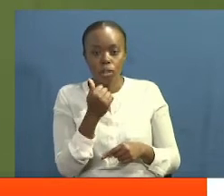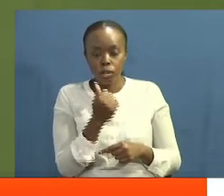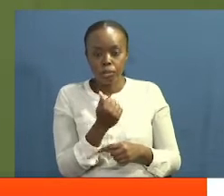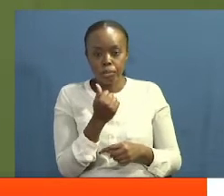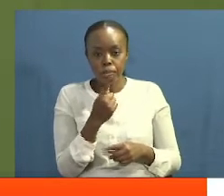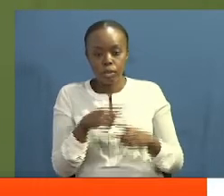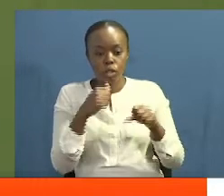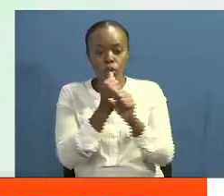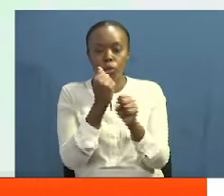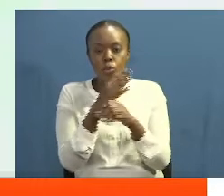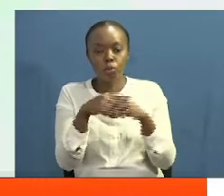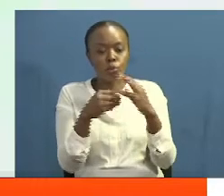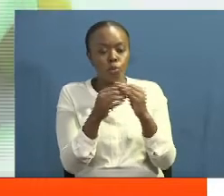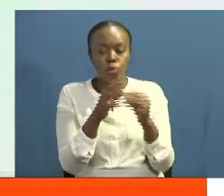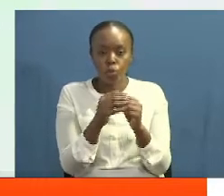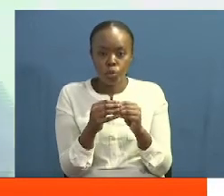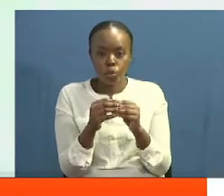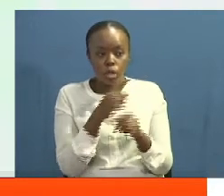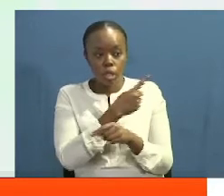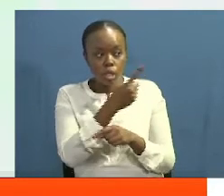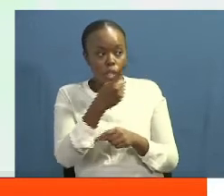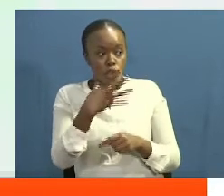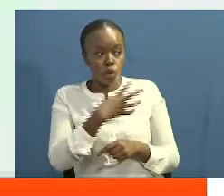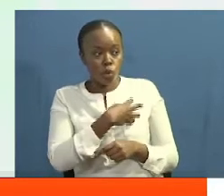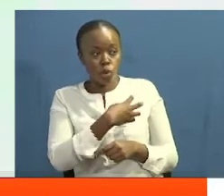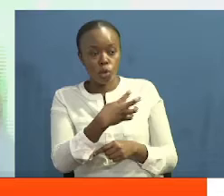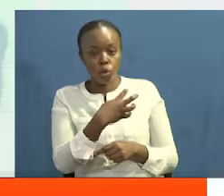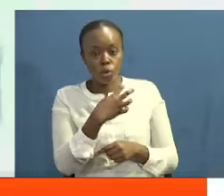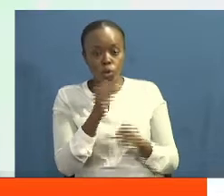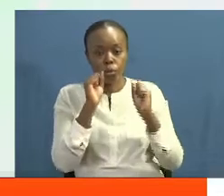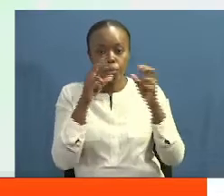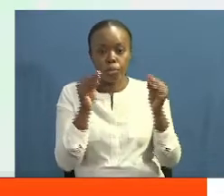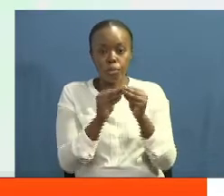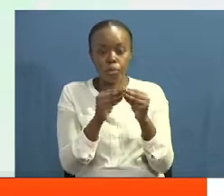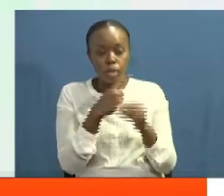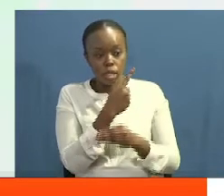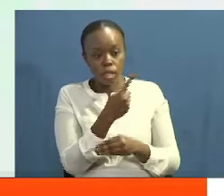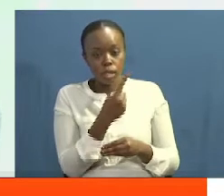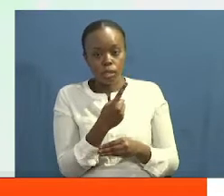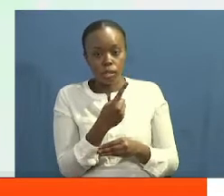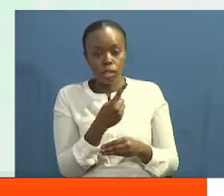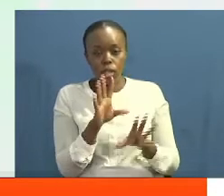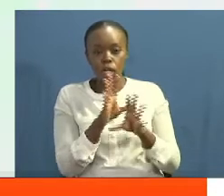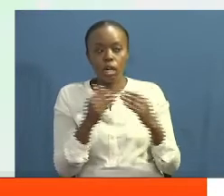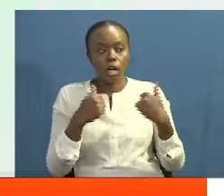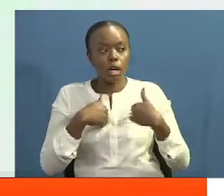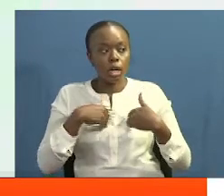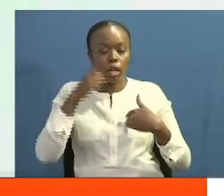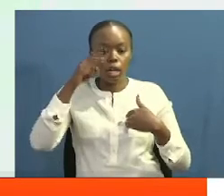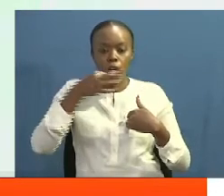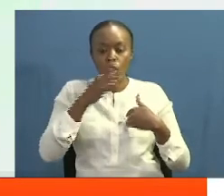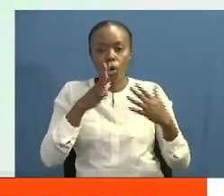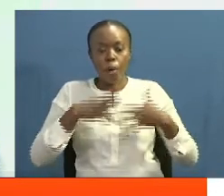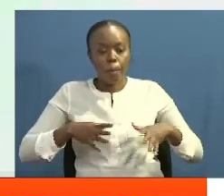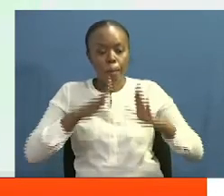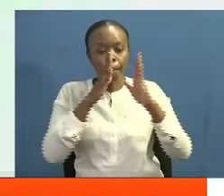job creation. How matajiri wali kutana pale hawana haja na watu ya maundikinya.